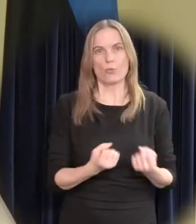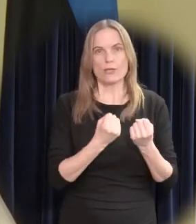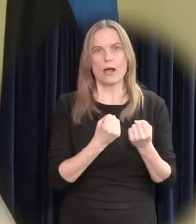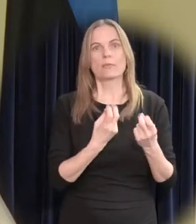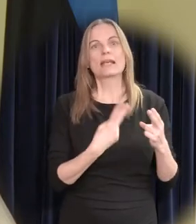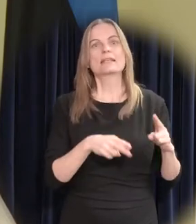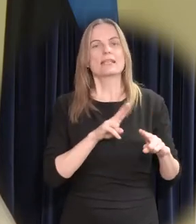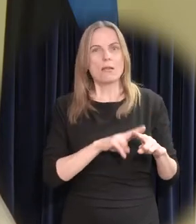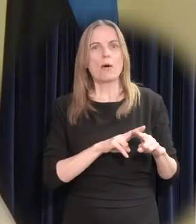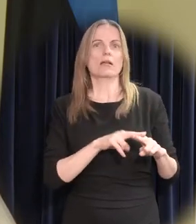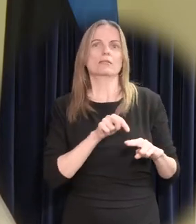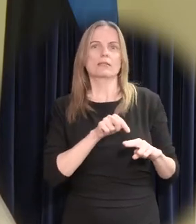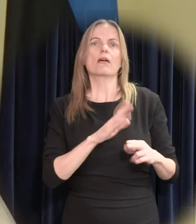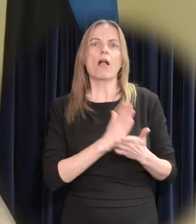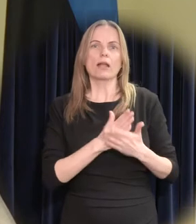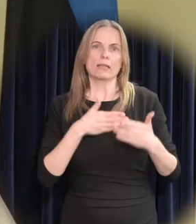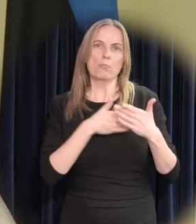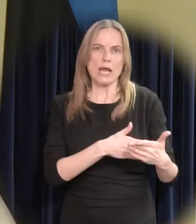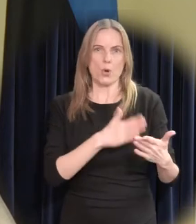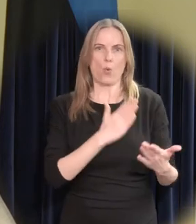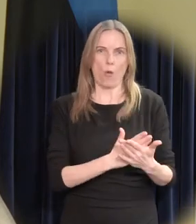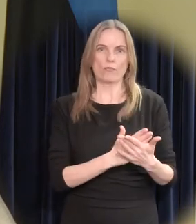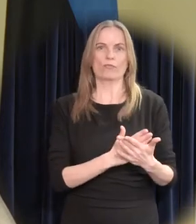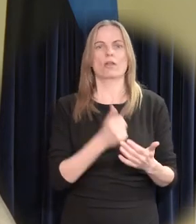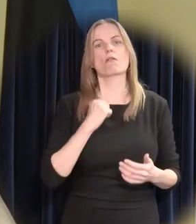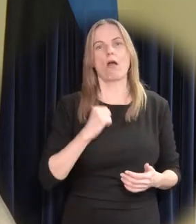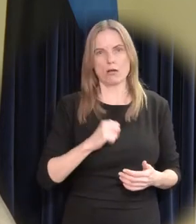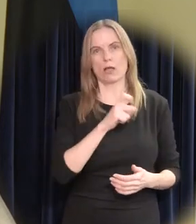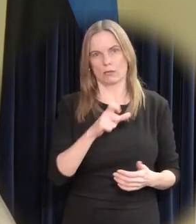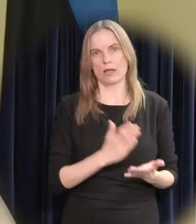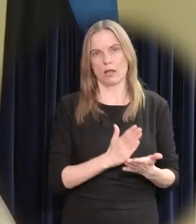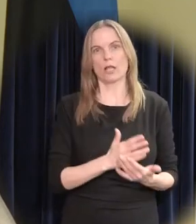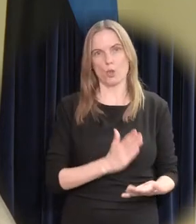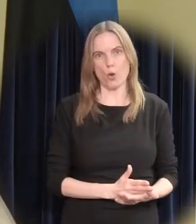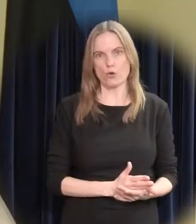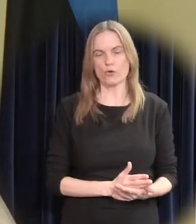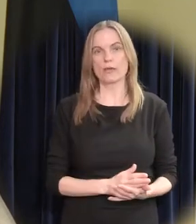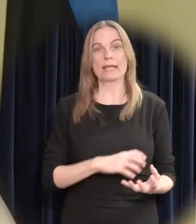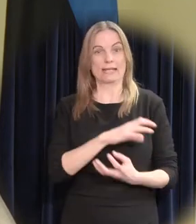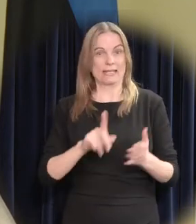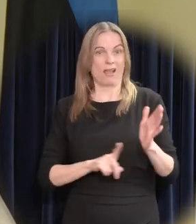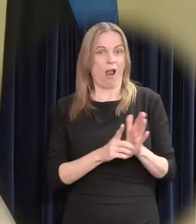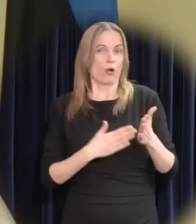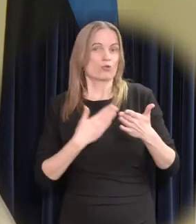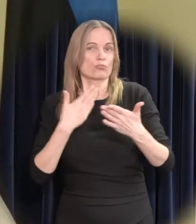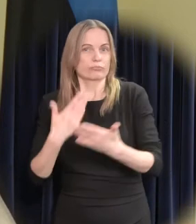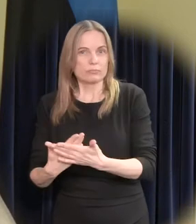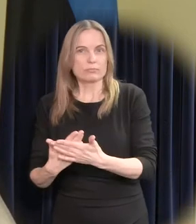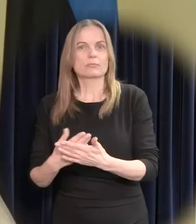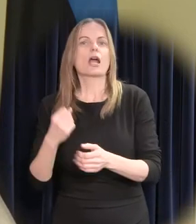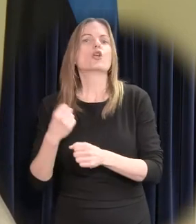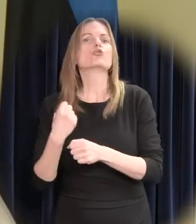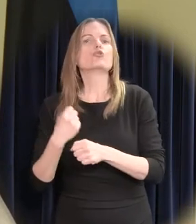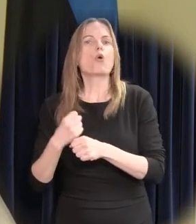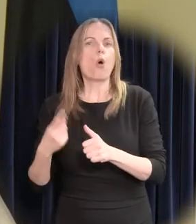kes statistikas ei kajastu. Alates kriisi algusest on meie tööpuudus tõusnud 8,8% ja see